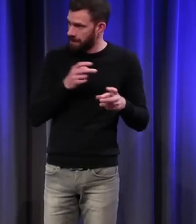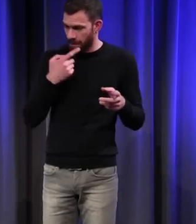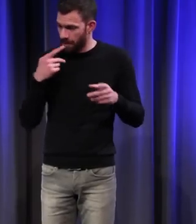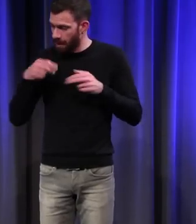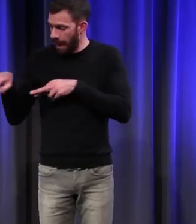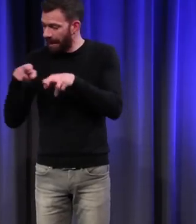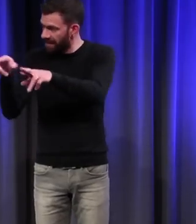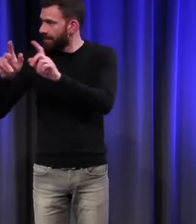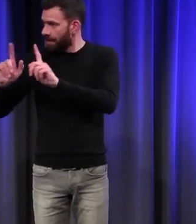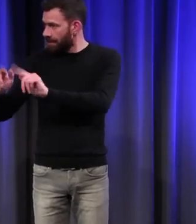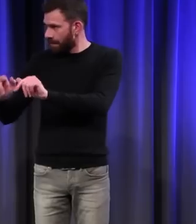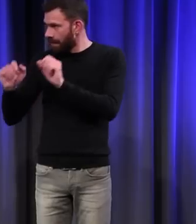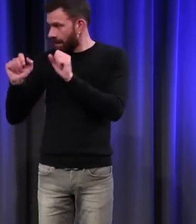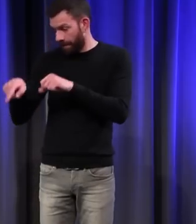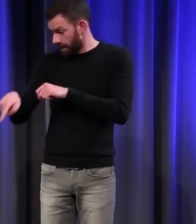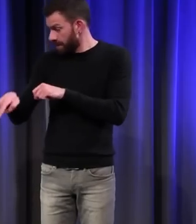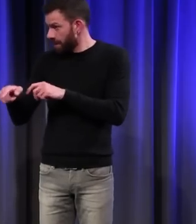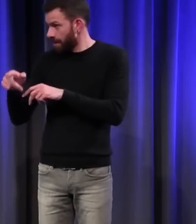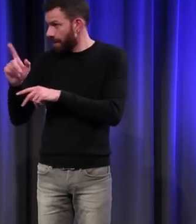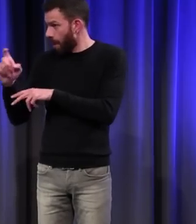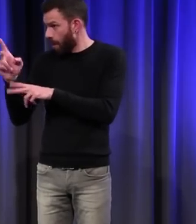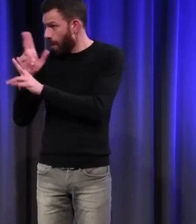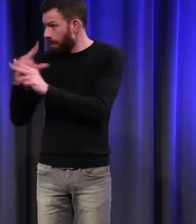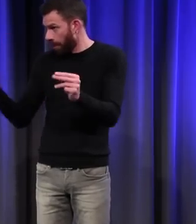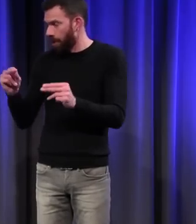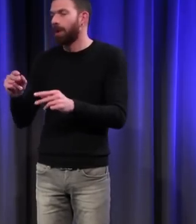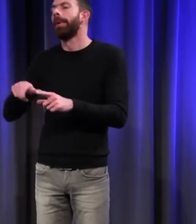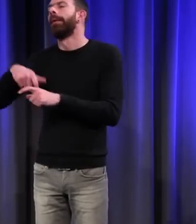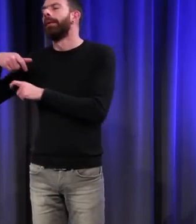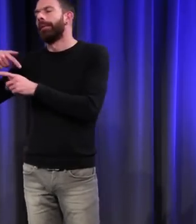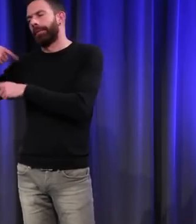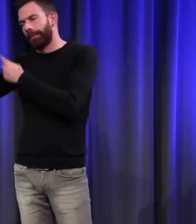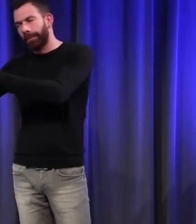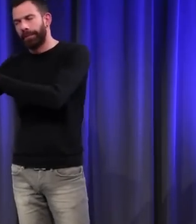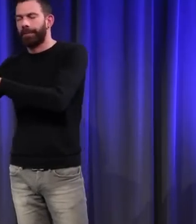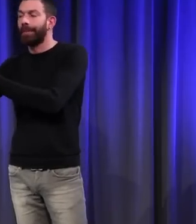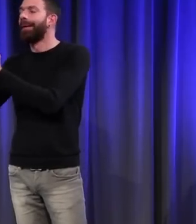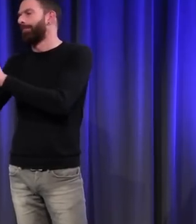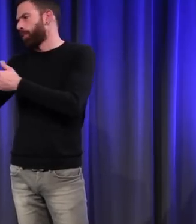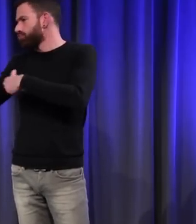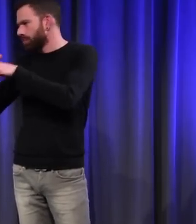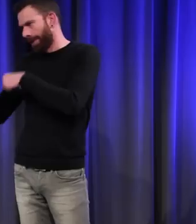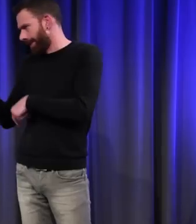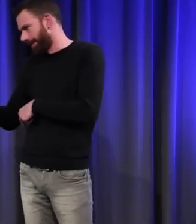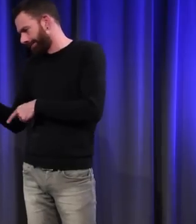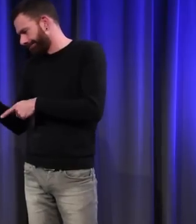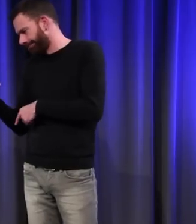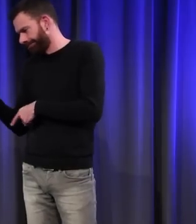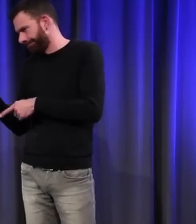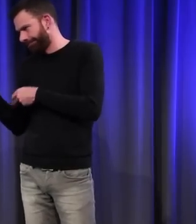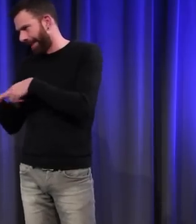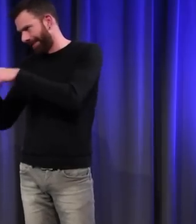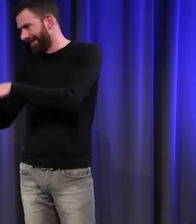la rivière. Les eaux de la rivière sont propres, parce qu'elles ne seront plus à l'époque moderne, notamment en milieu urbain ou même pour